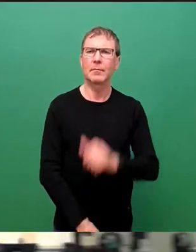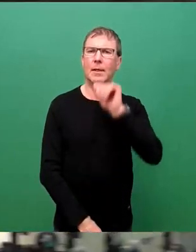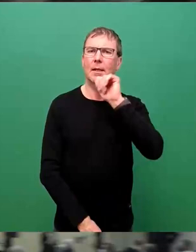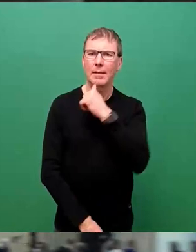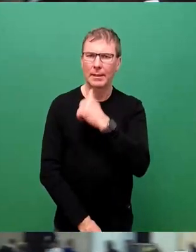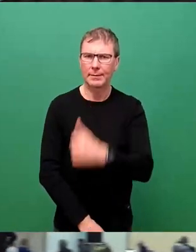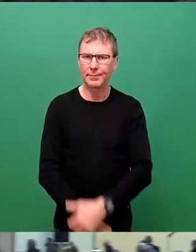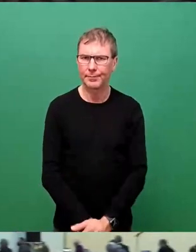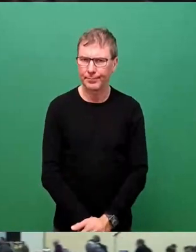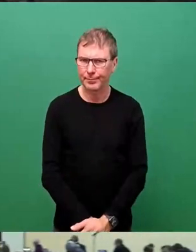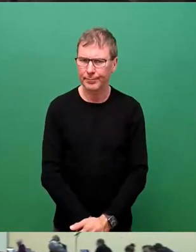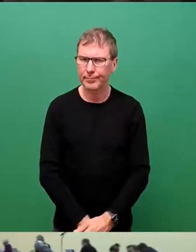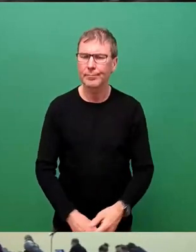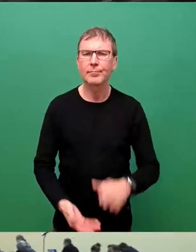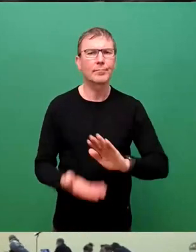Gegenstimmen? Stimmenthaltung?